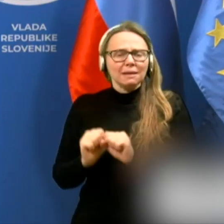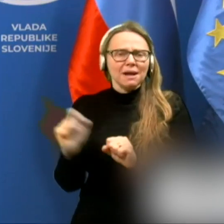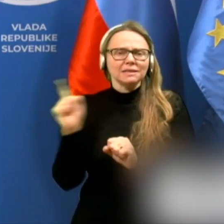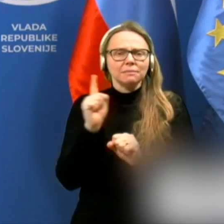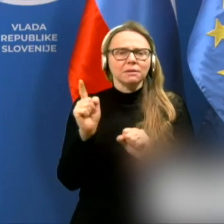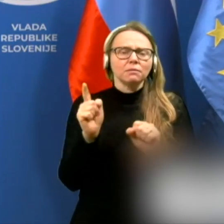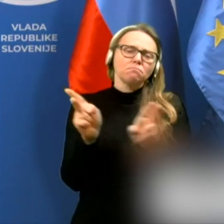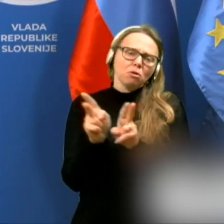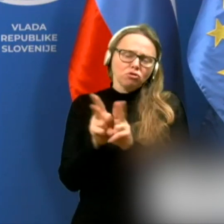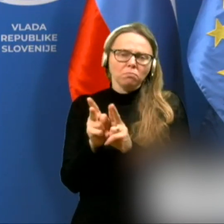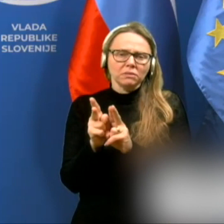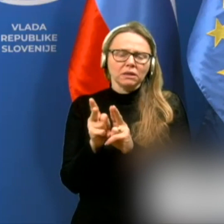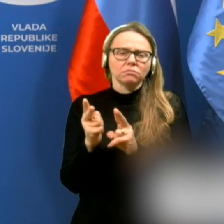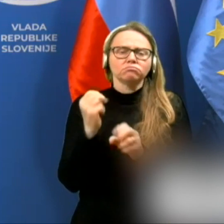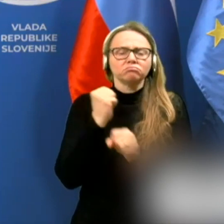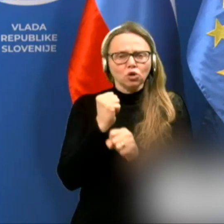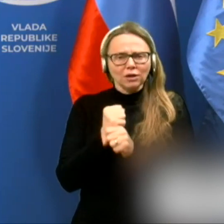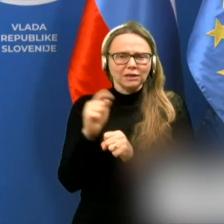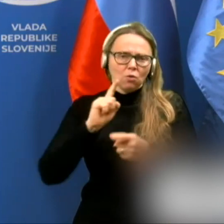ponovnikom storitev in blagam.